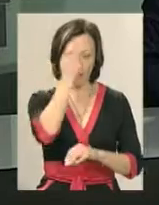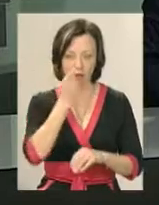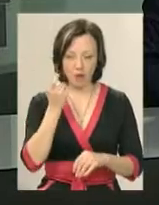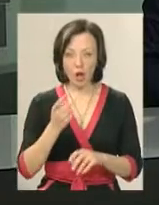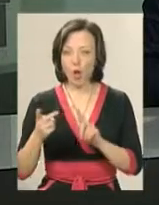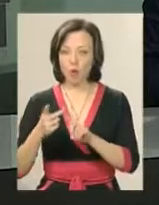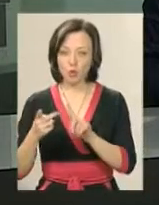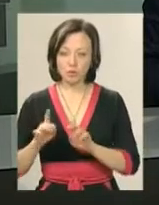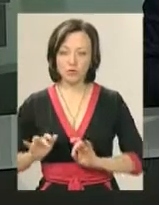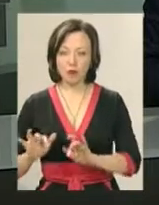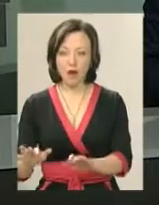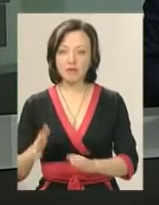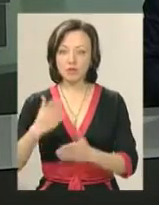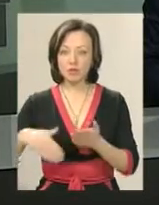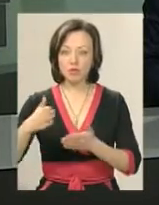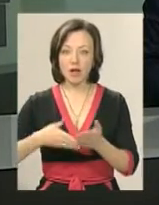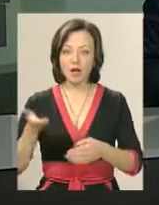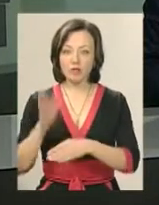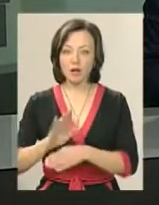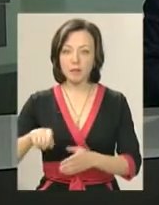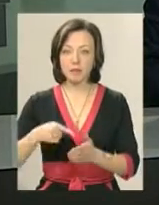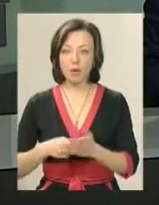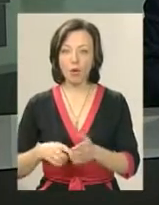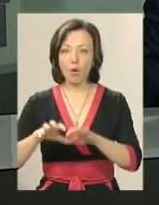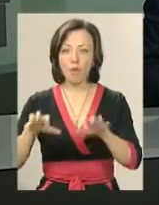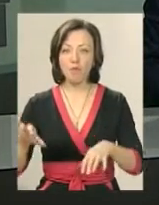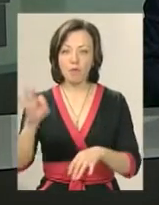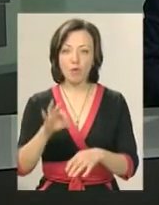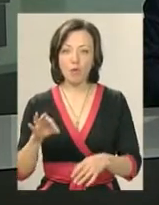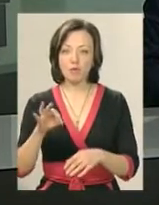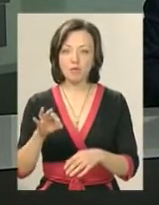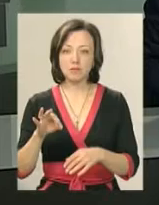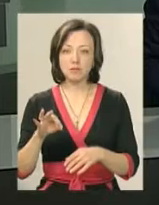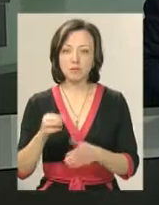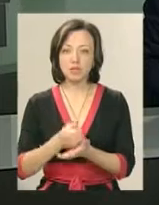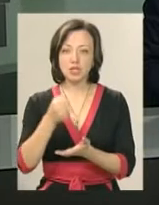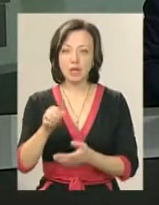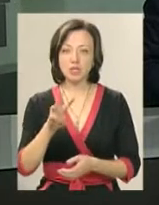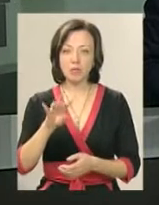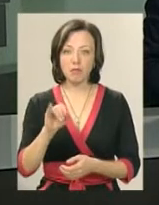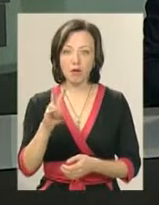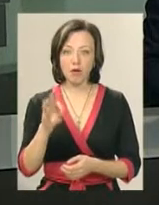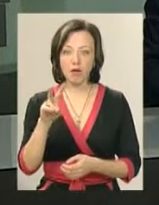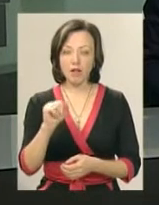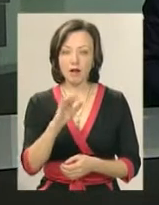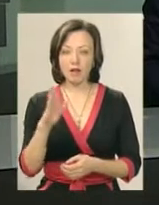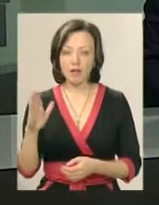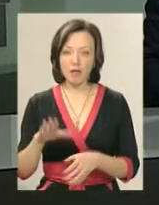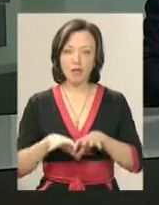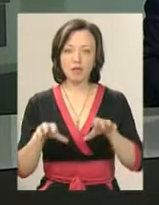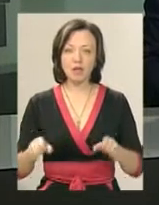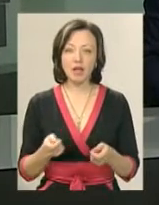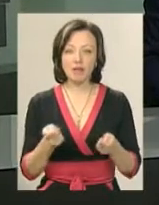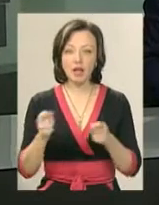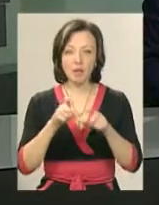Другою розглядатимуть справу щодо скасування розпорядження Хмельницького міського голови про призначення Романа Миколаєва на посаду керівника Департаменту освіти та